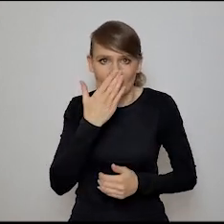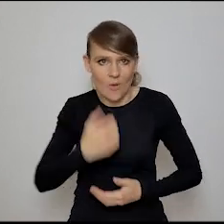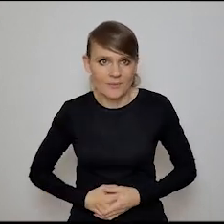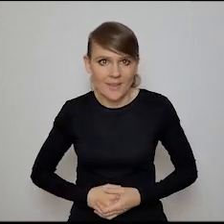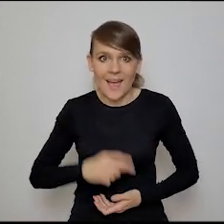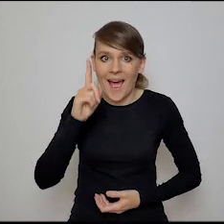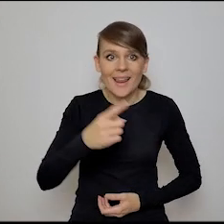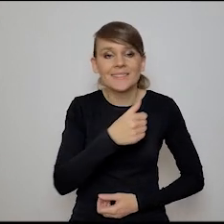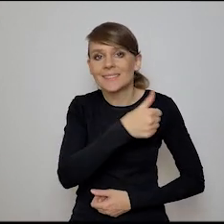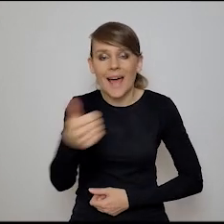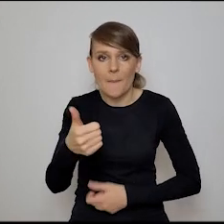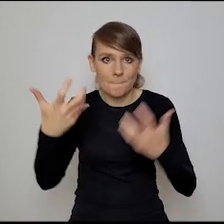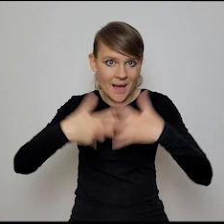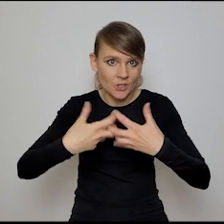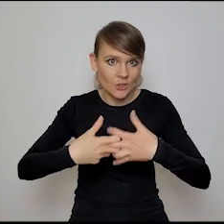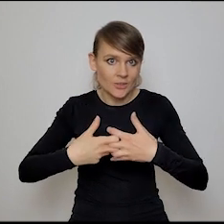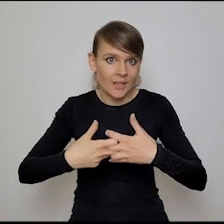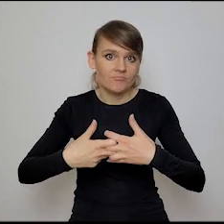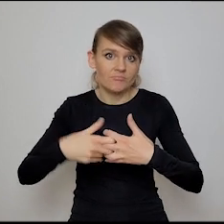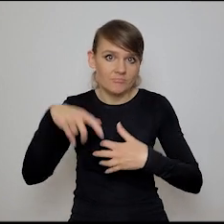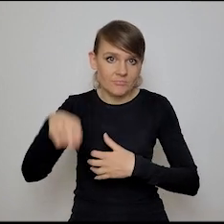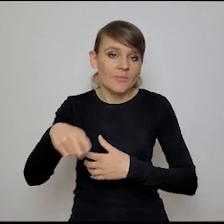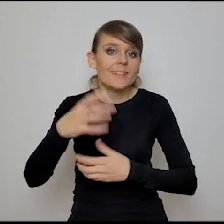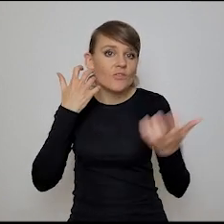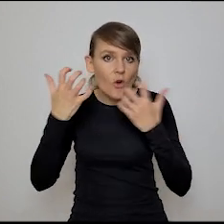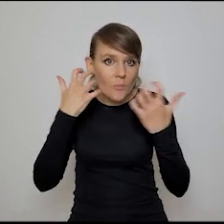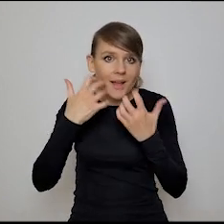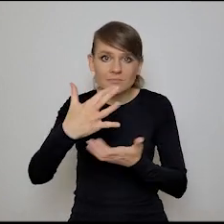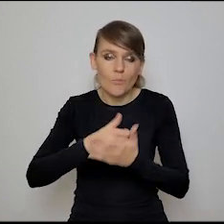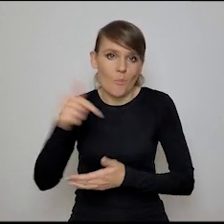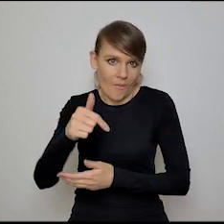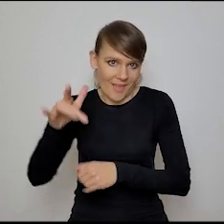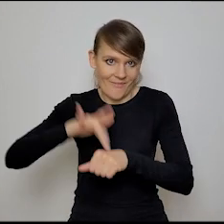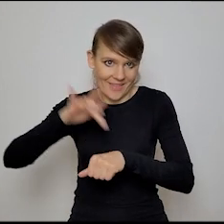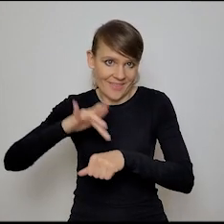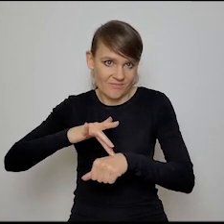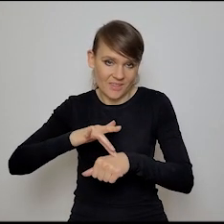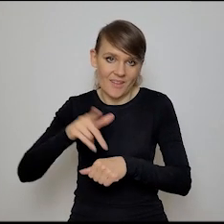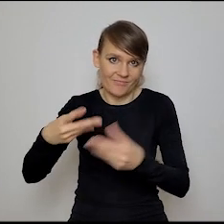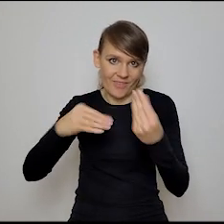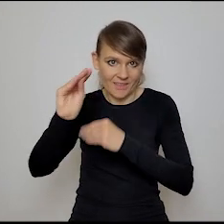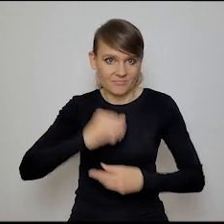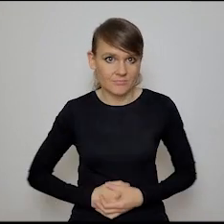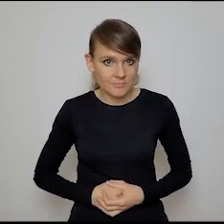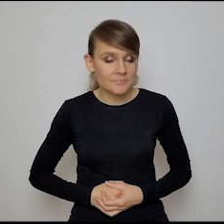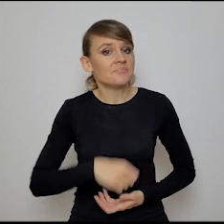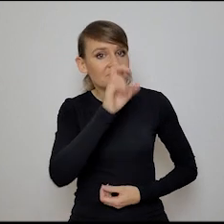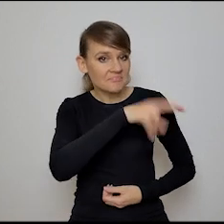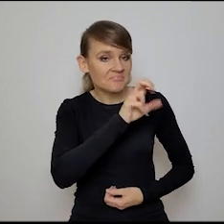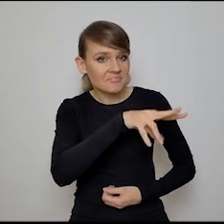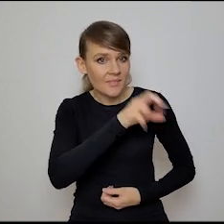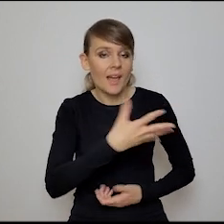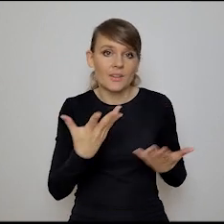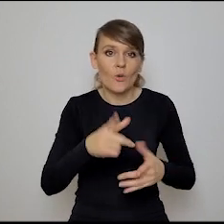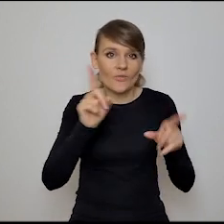sama maszyna teoretycznie jakby w swoim przetwarzaniu informacji powinna być efektywna, no, bardziej jakby... No tak, tak, znaczy,